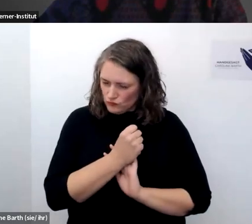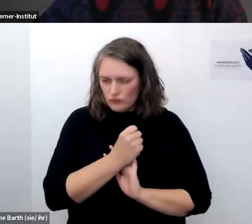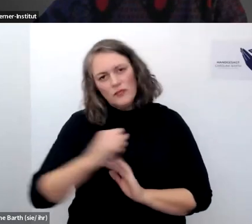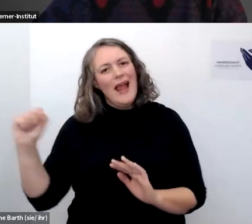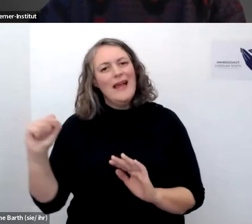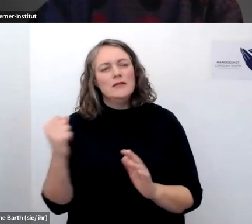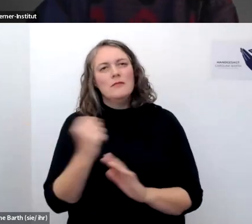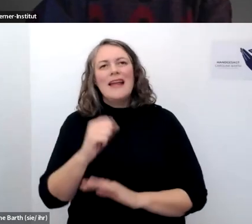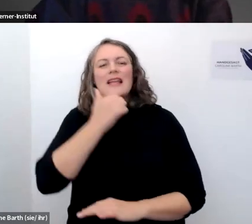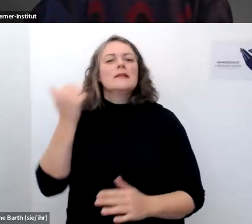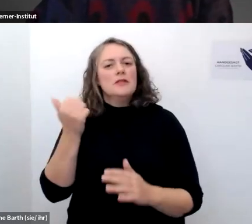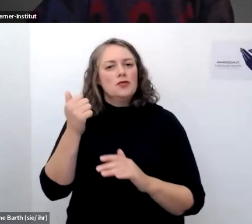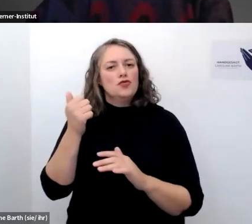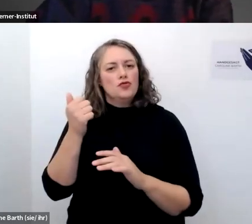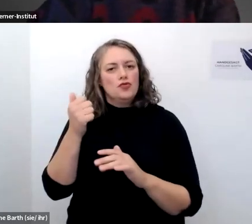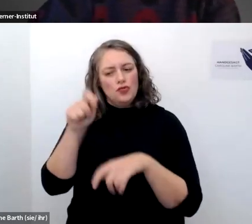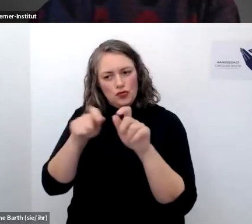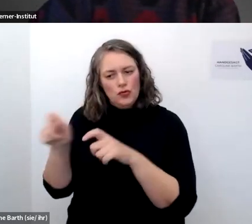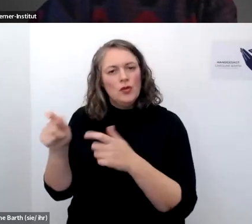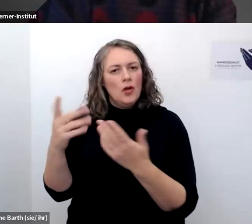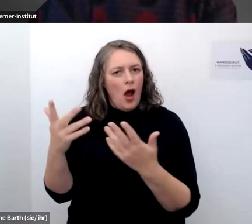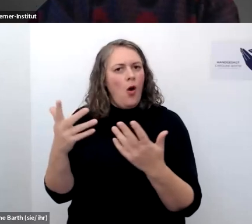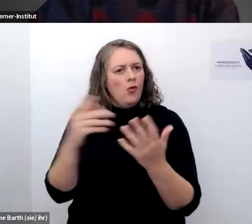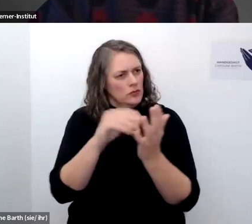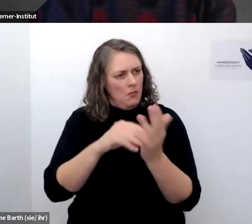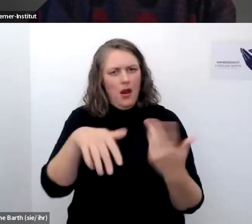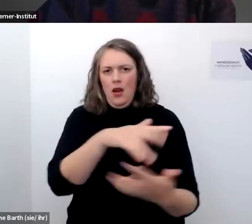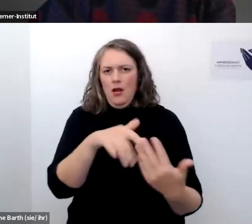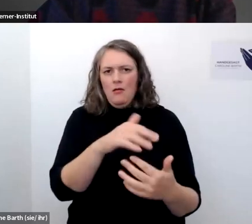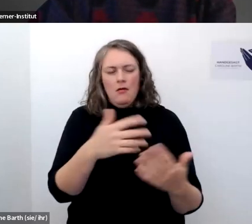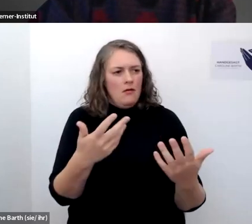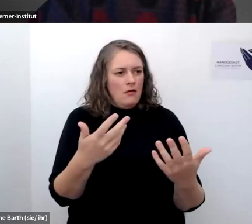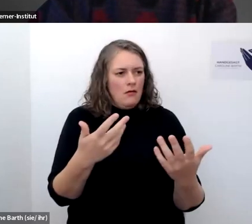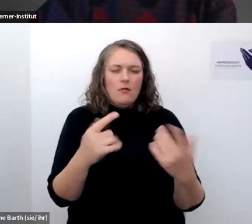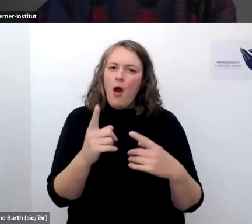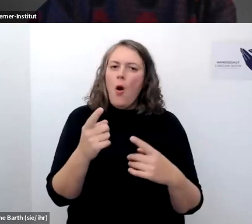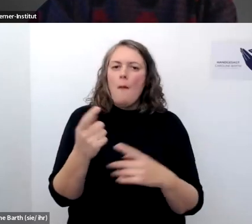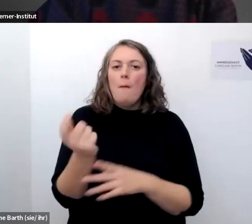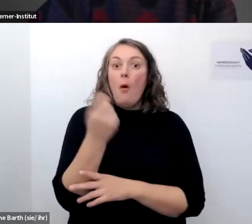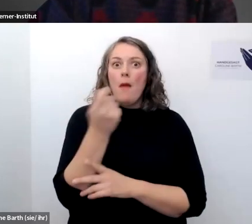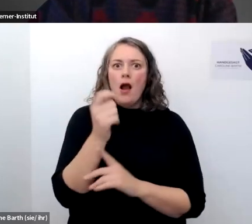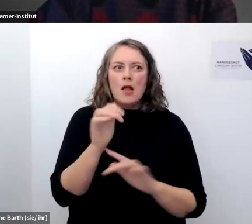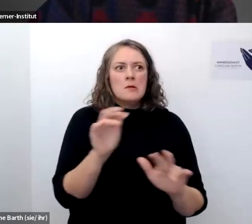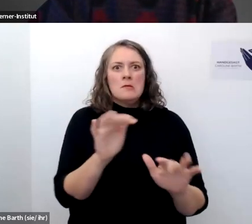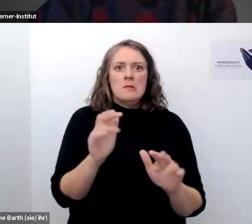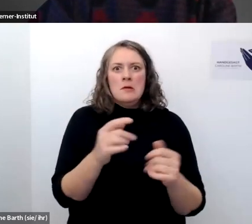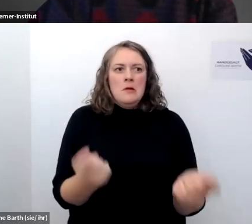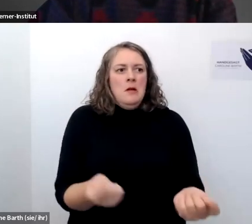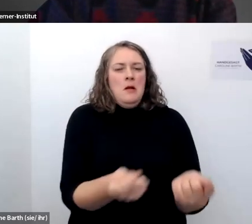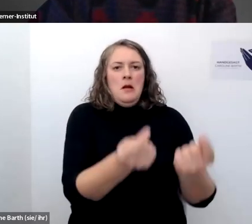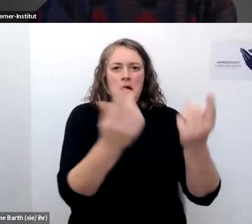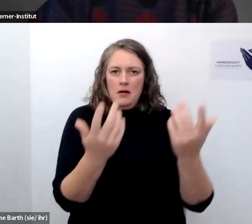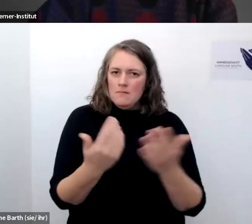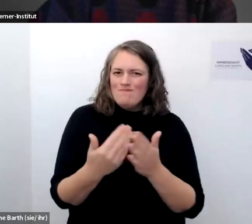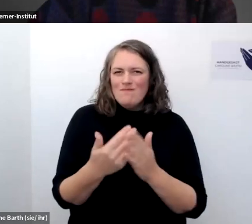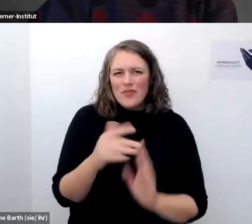der rechtsextremistische menschen drunter gemischt haben und da auch propaganda ein bisschen gemacht haben und es angeheizt haben und das ist oft